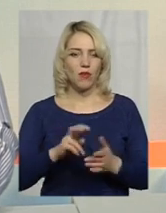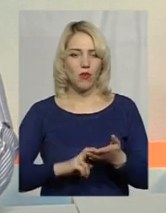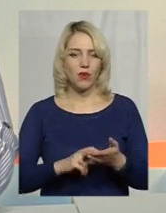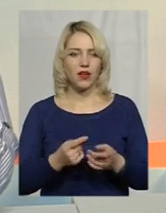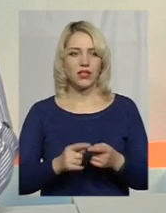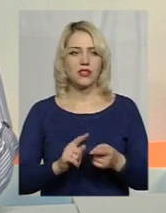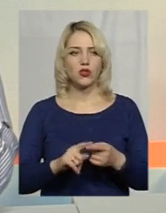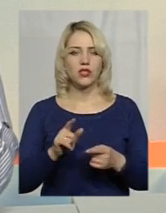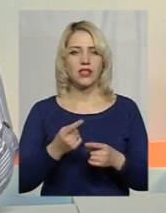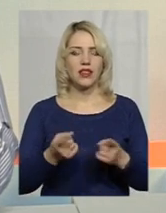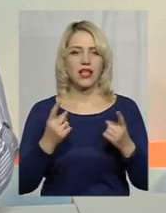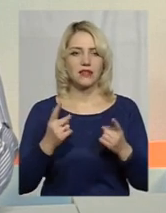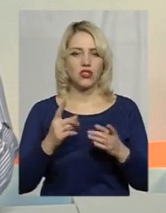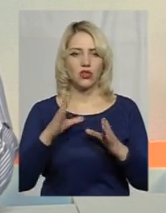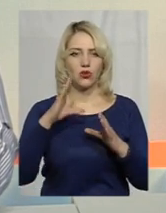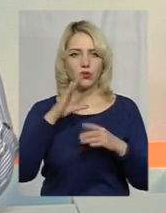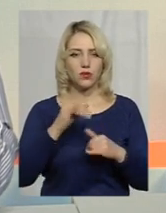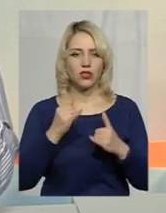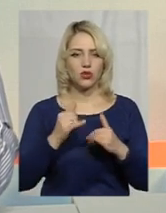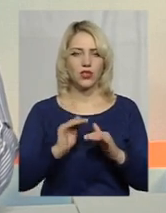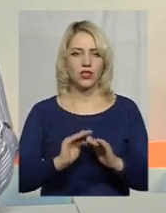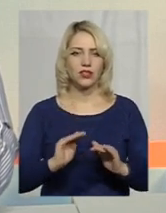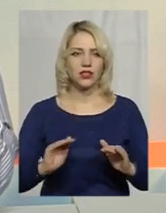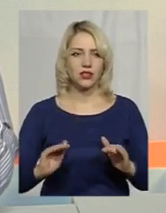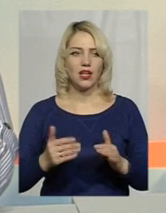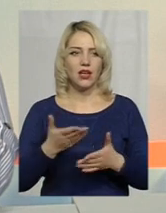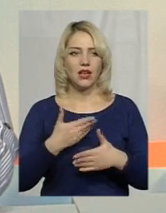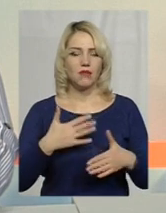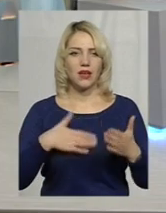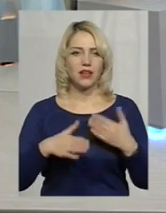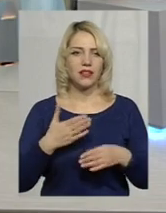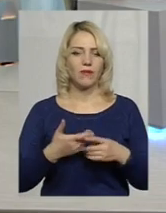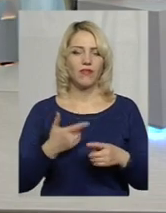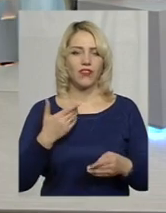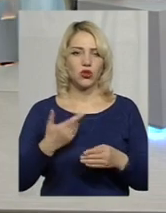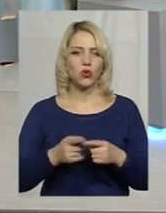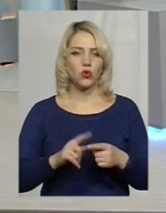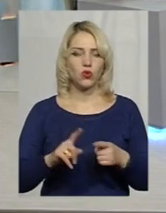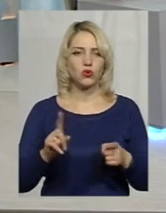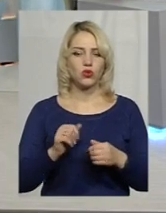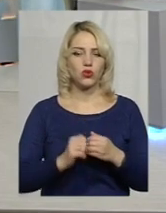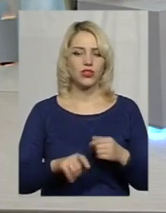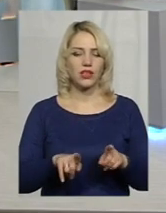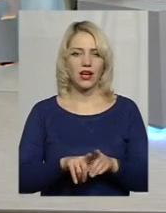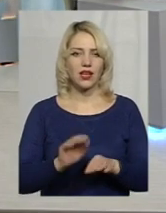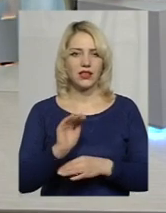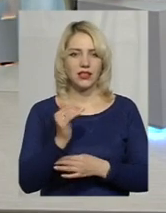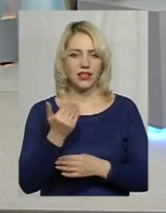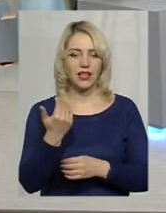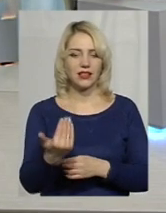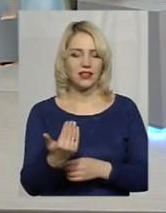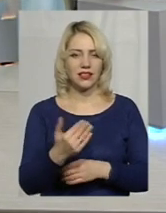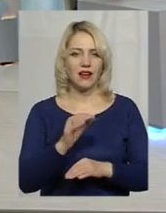І це надзвичайно успішні на сьогодні діти. І ми радіємо від того, що кожна така дитина, зокрема, її